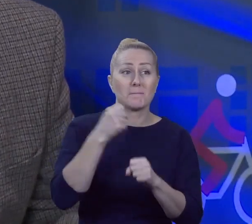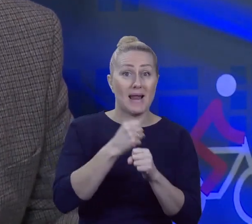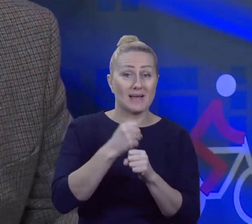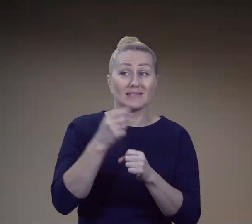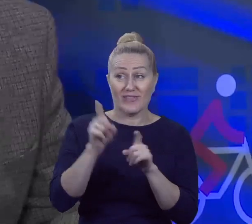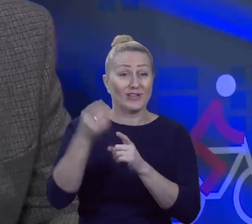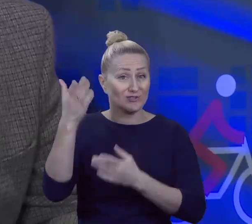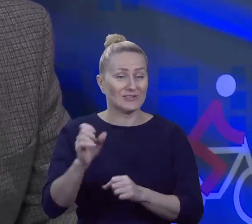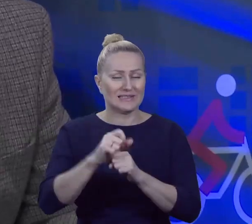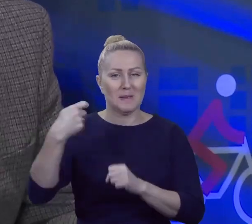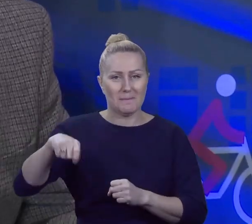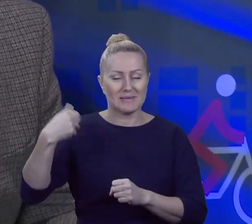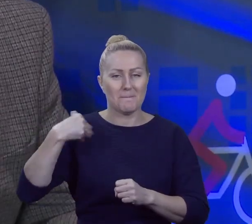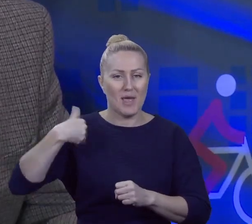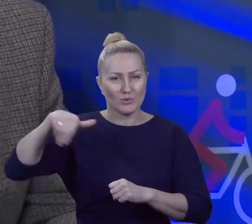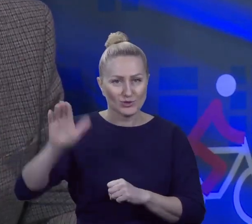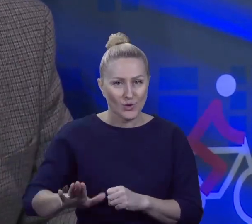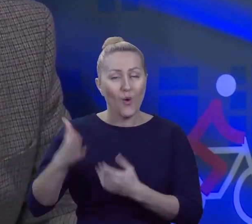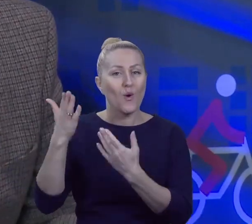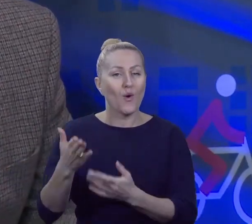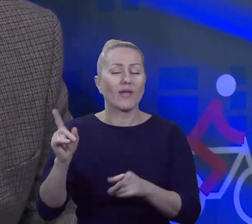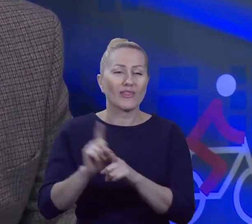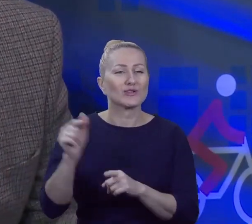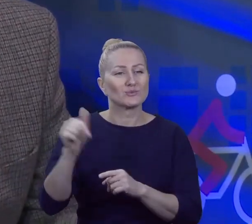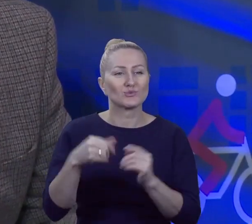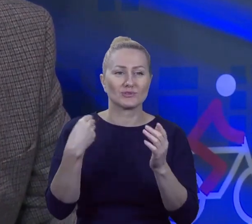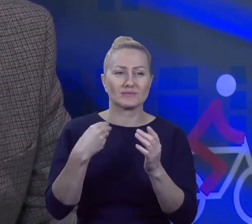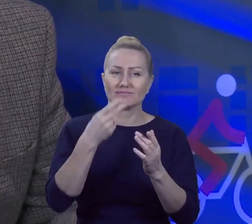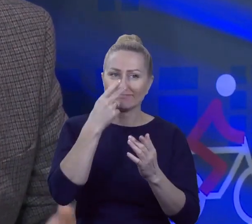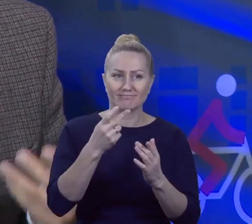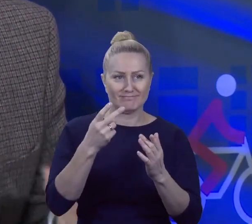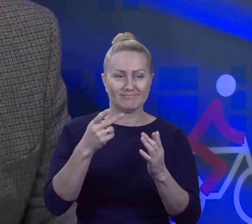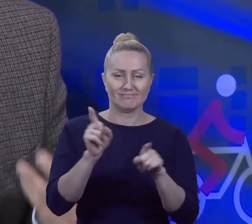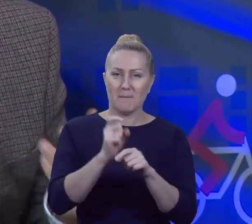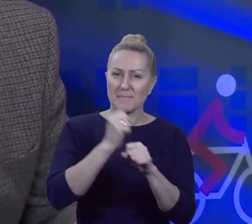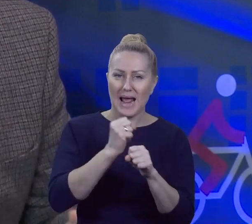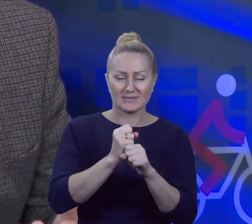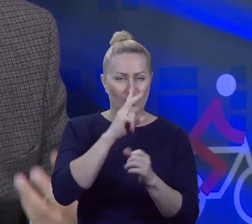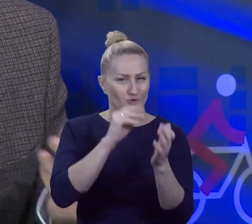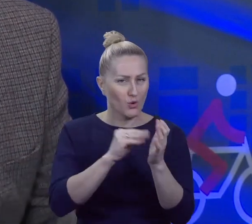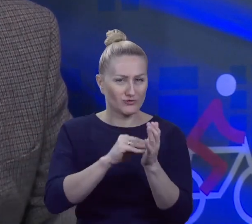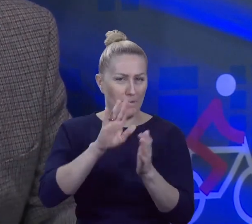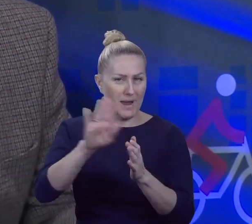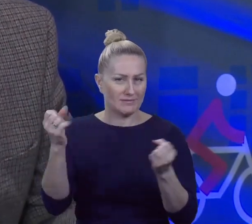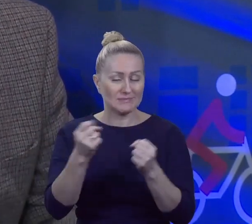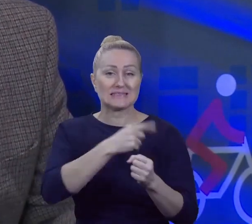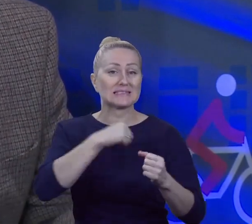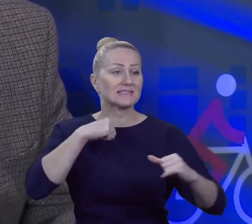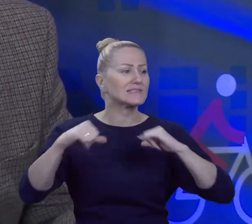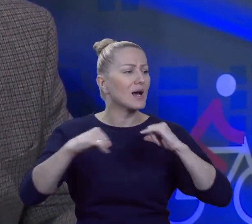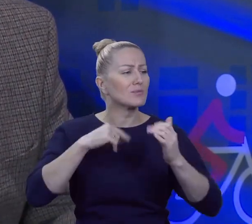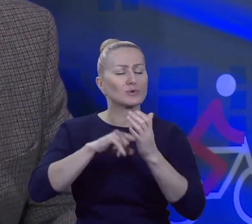Białegostoku, trochę dużo bardziej doświadczony i jednak ta praca tych samorządowców na przestrzeni